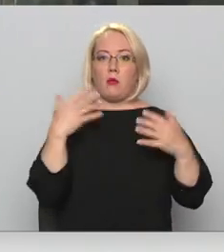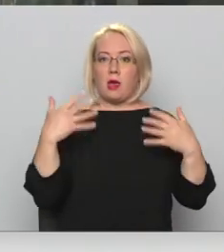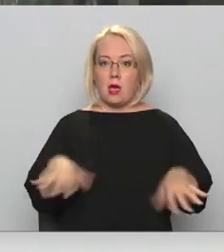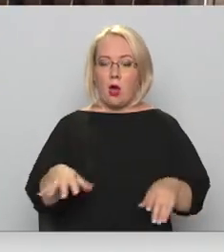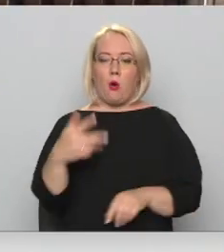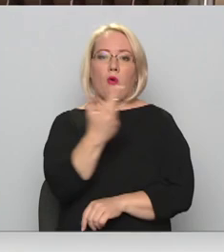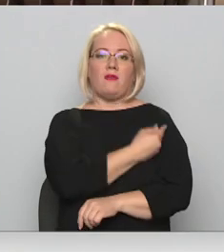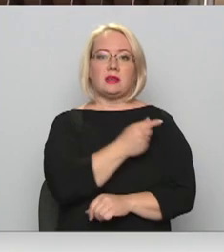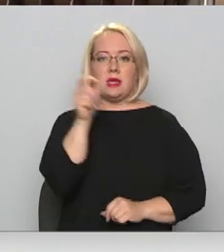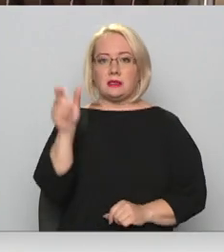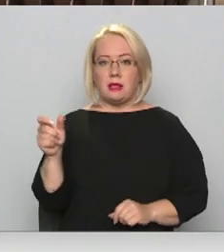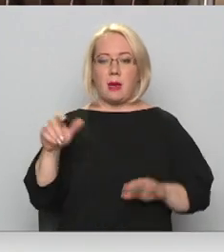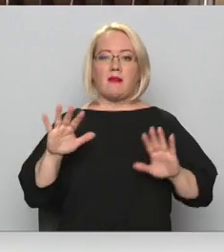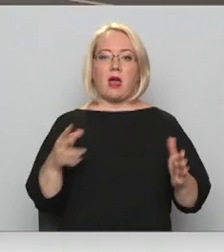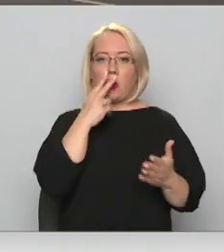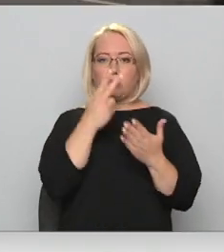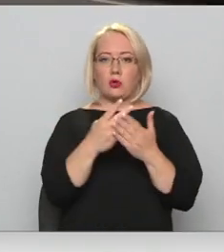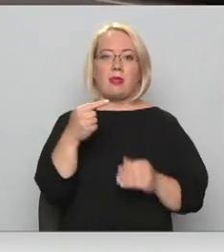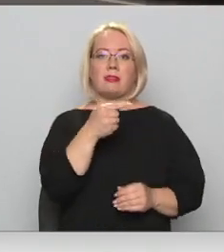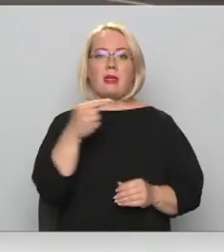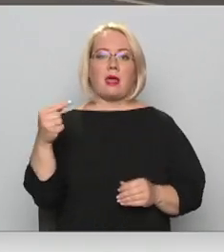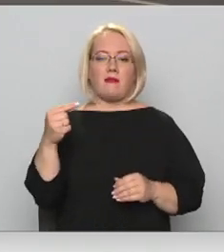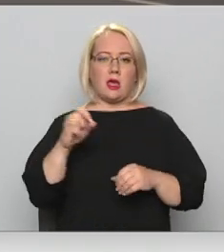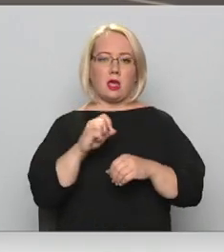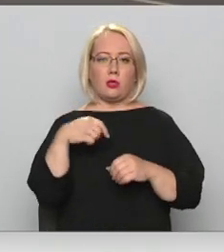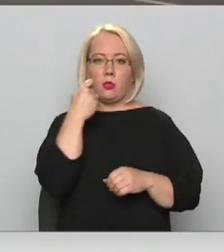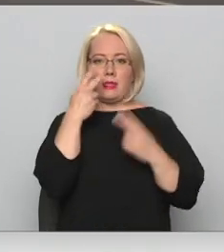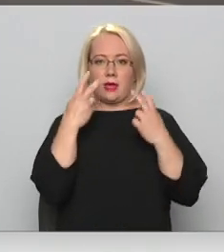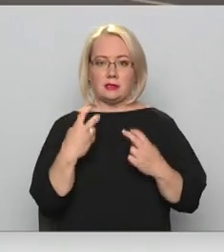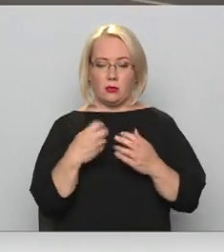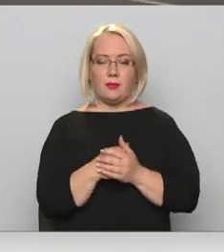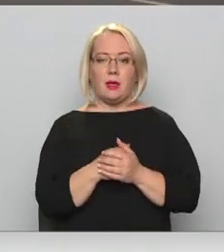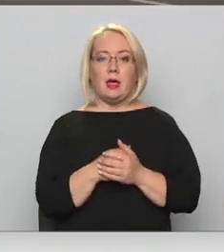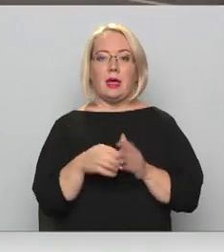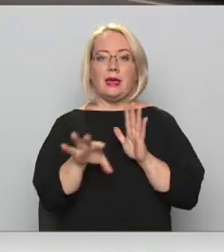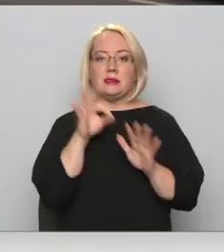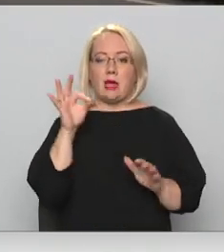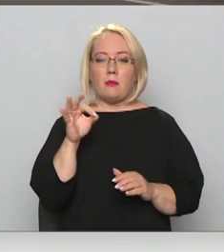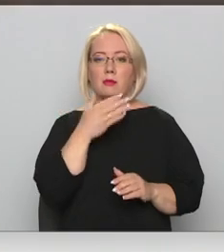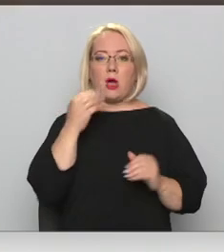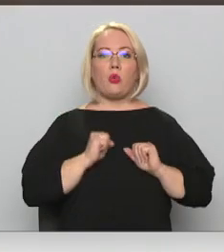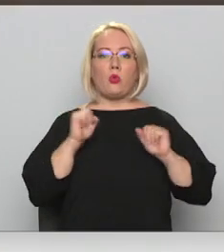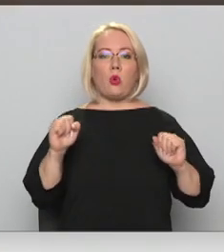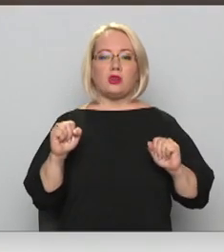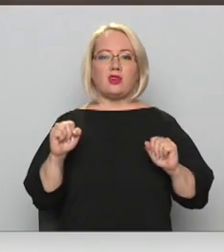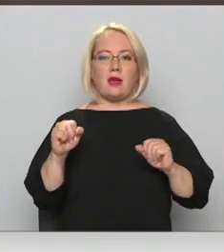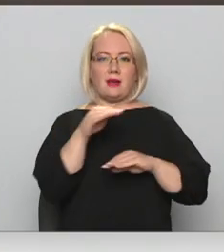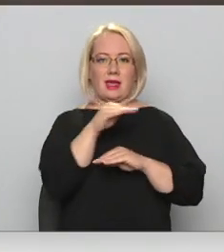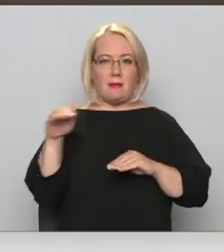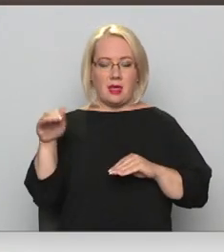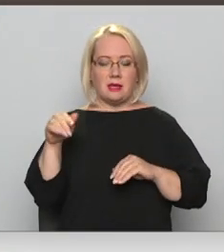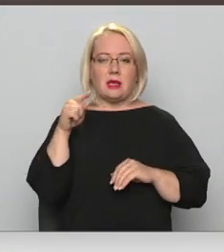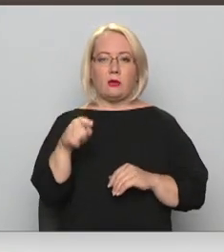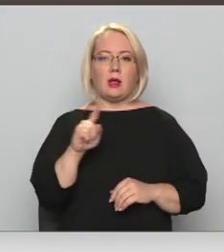vakcinētiem cilvēkiem vai uzrādot negatīvu COVID-19 testa rezultātu. Izņēmums ir nedrošais režīms. Tajā ir ietverta